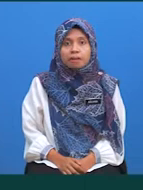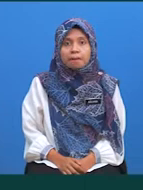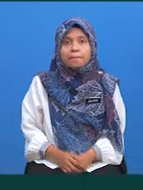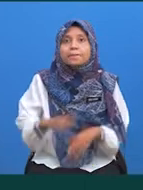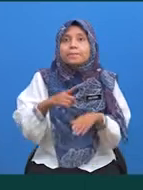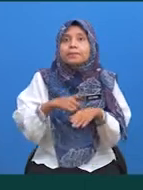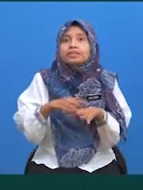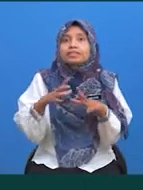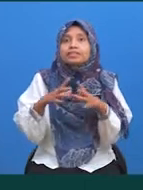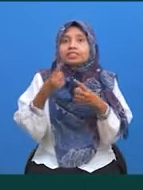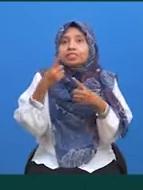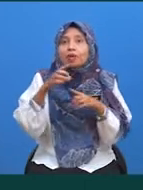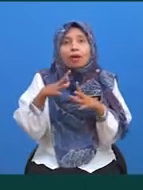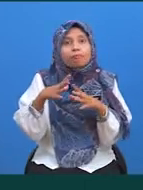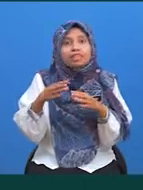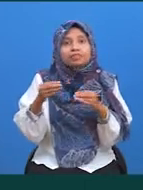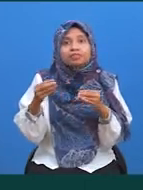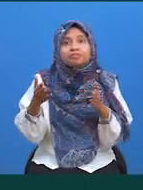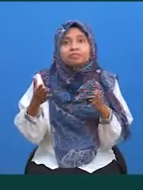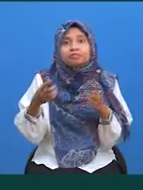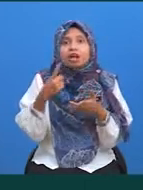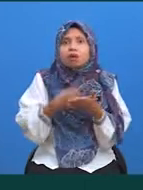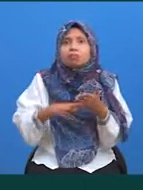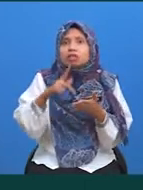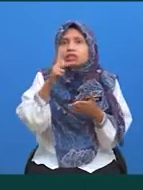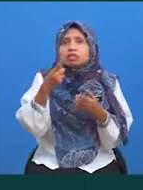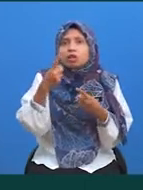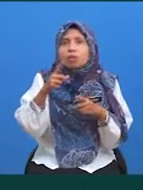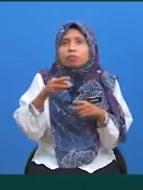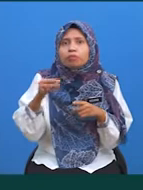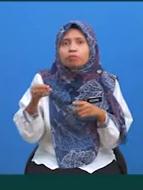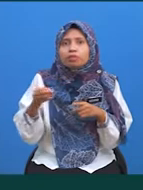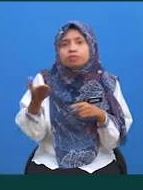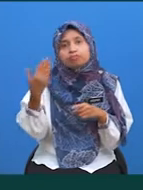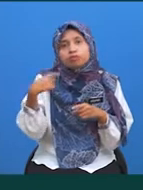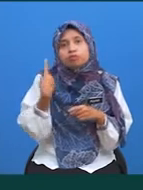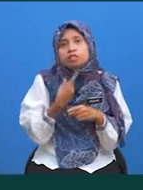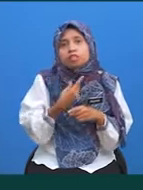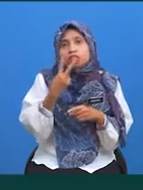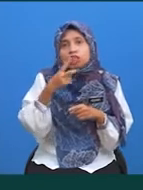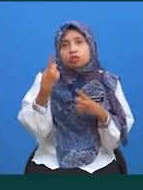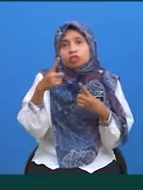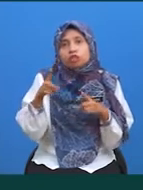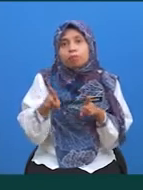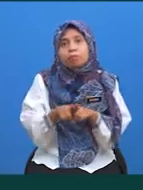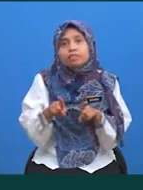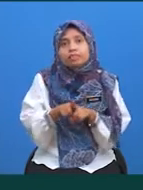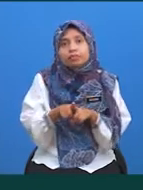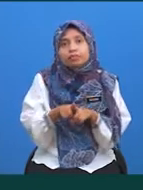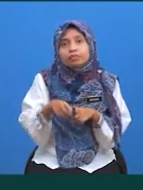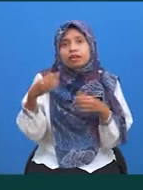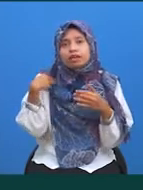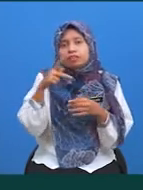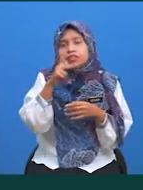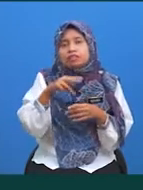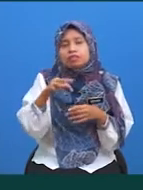Masa menjawab telah tamat Apakah jawapan murid-murid? Jom, kita semak jawapan Adakah murid